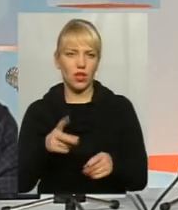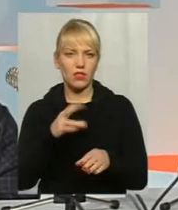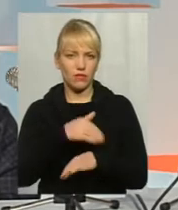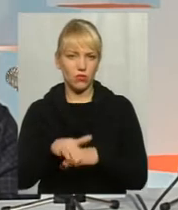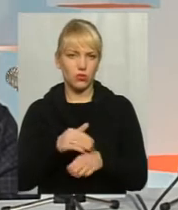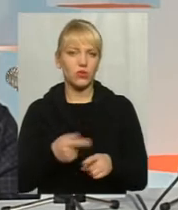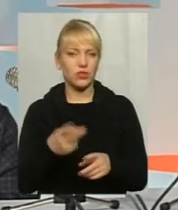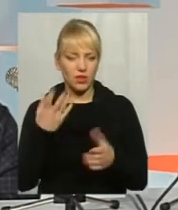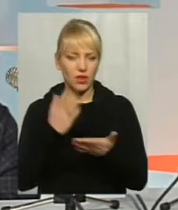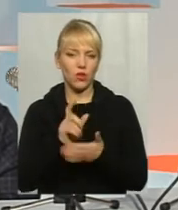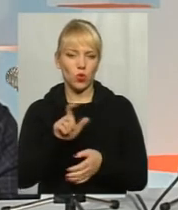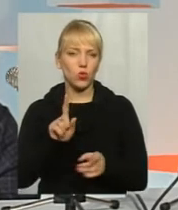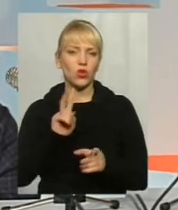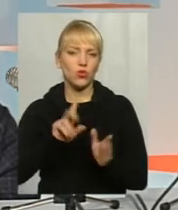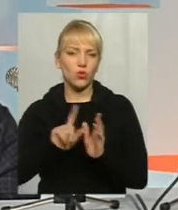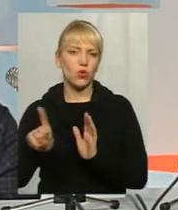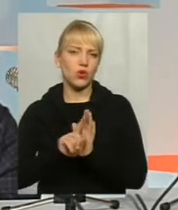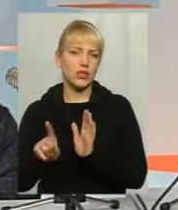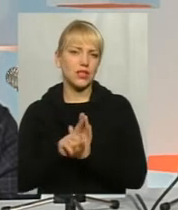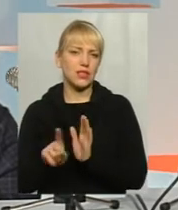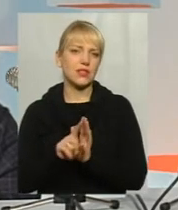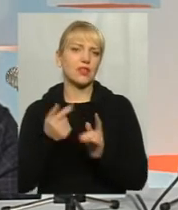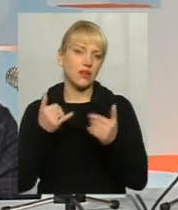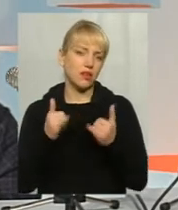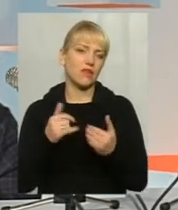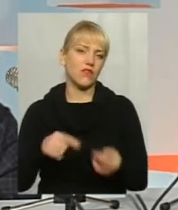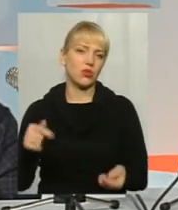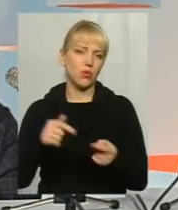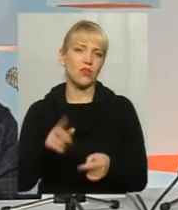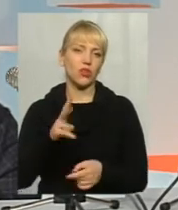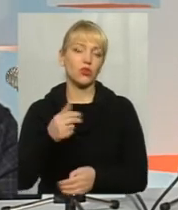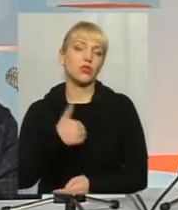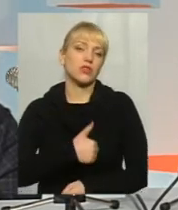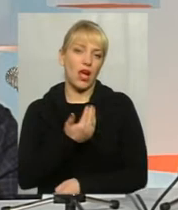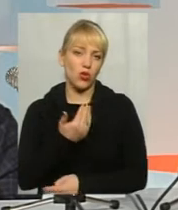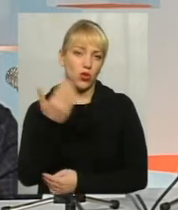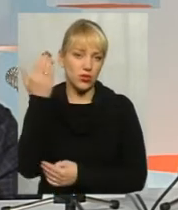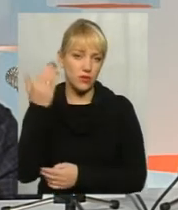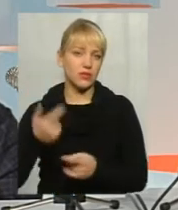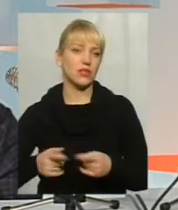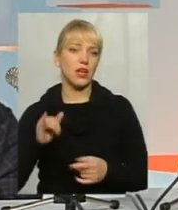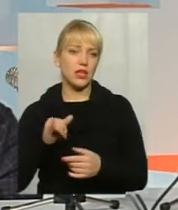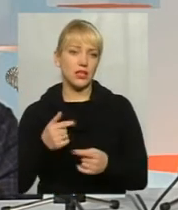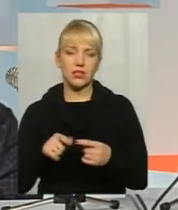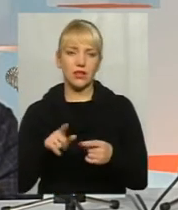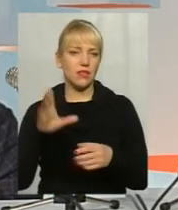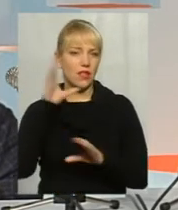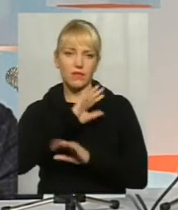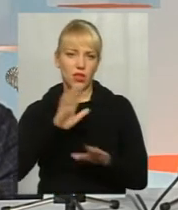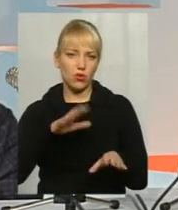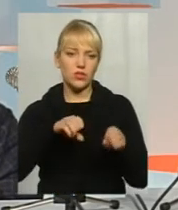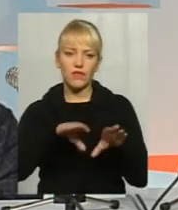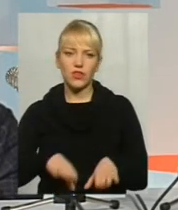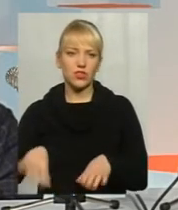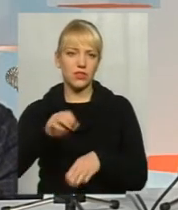там є пасажиропоток, там є хмельничани, які їздять. Відповідно, хто зголосився, нам, до речі, не вдалося закрити, не